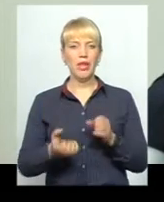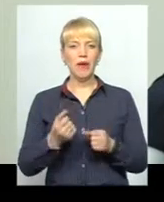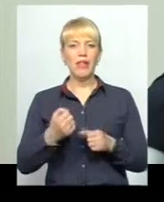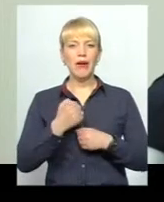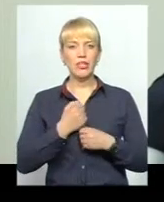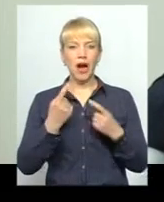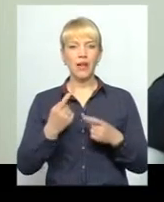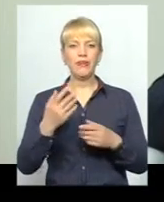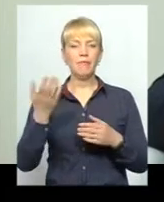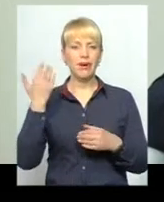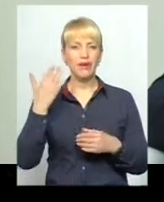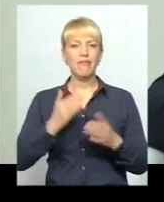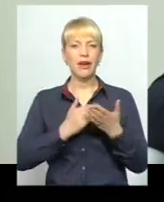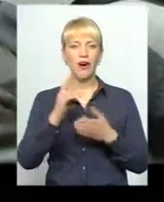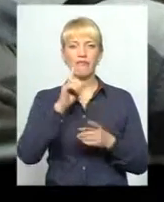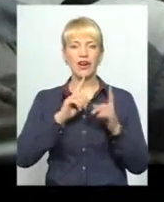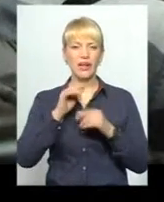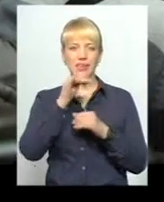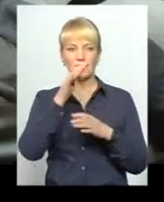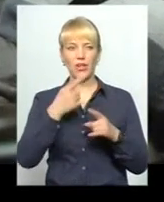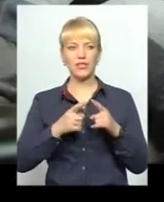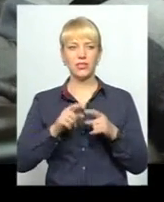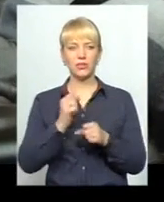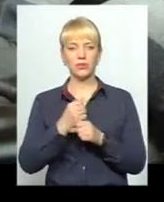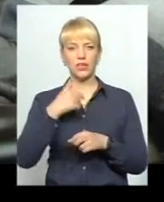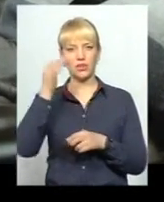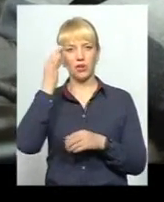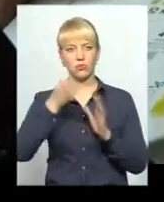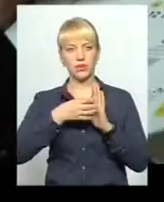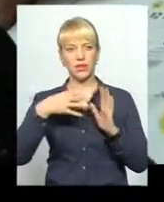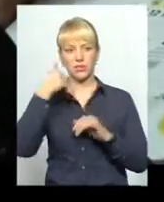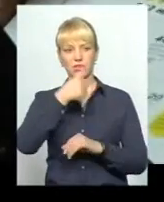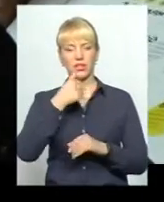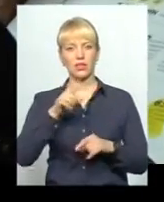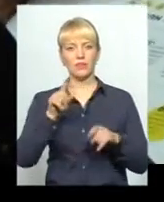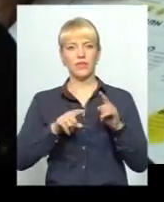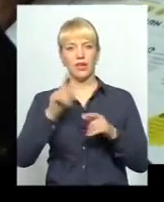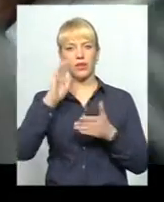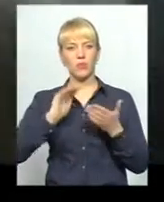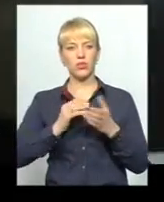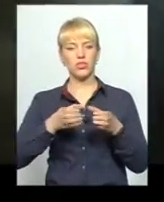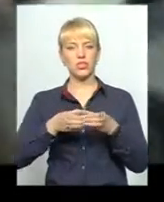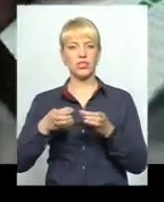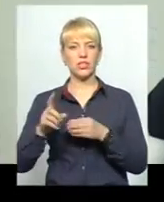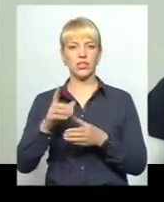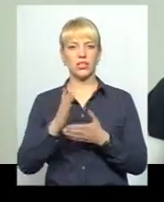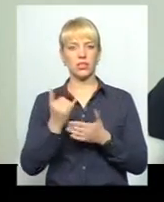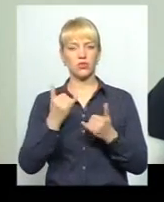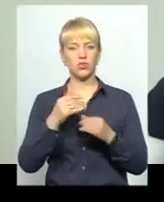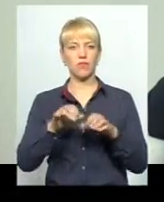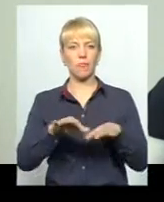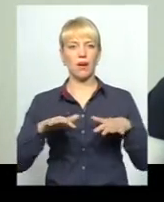тодішня Верховна Рада цього зробити не змогла. Я згадую, 15-й рік. Деякі політичні сили, які навіть сьогодні є в парламенті,